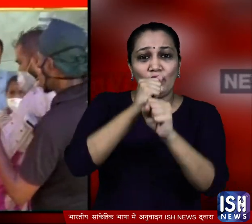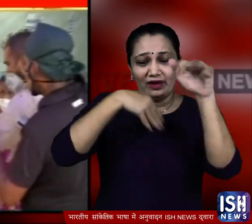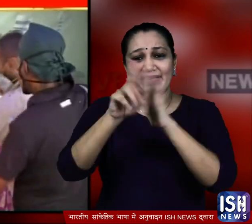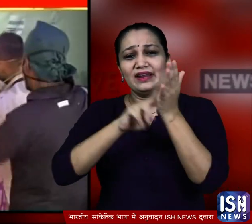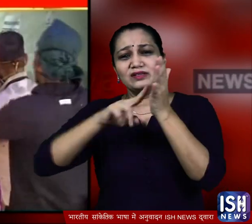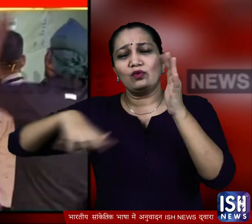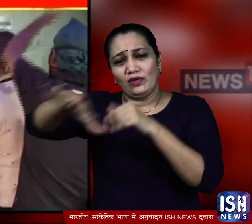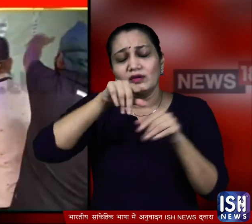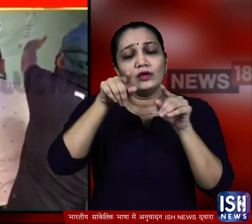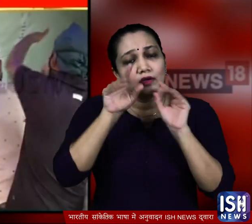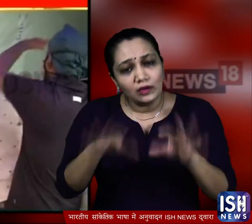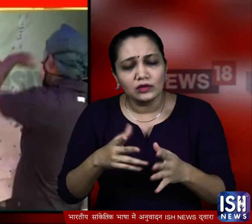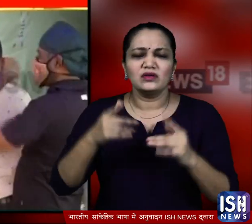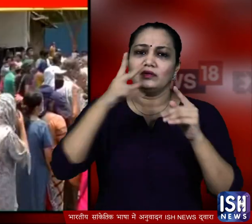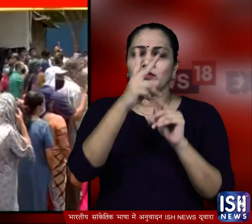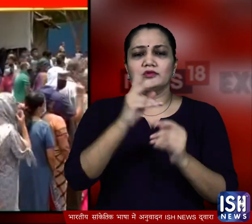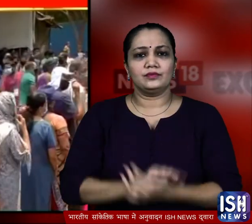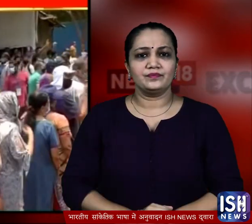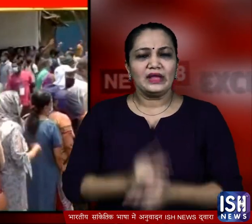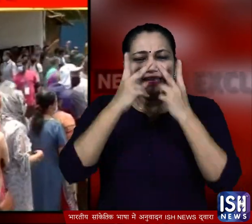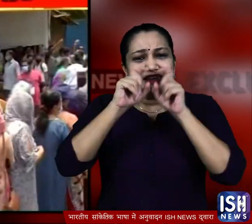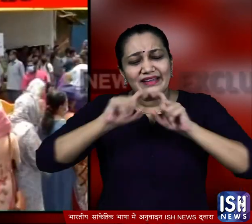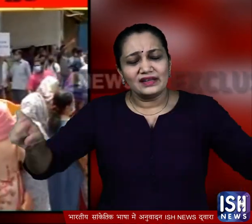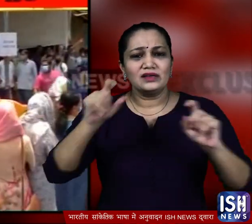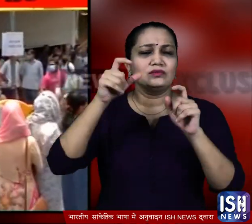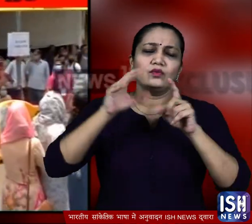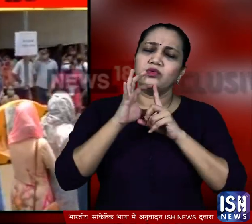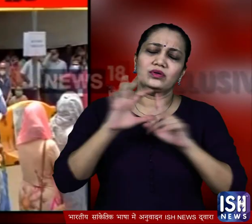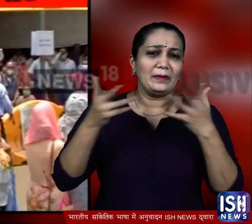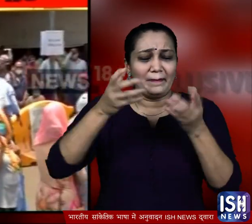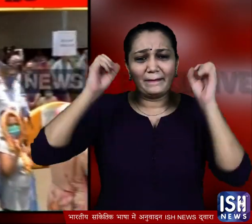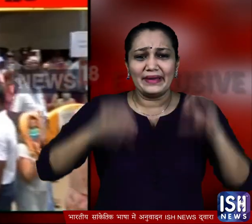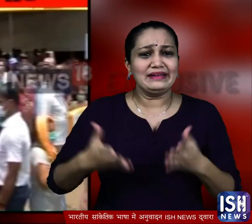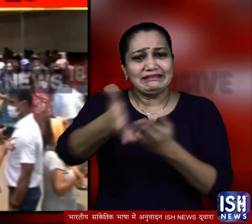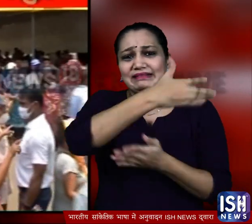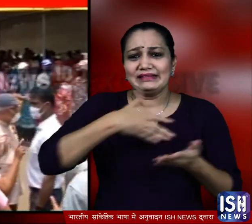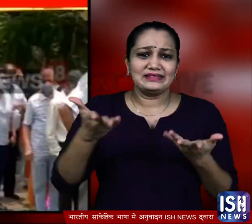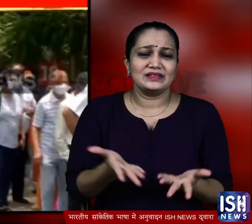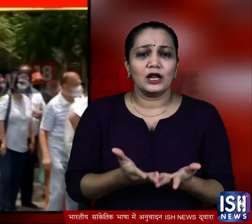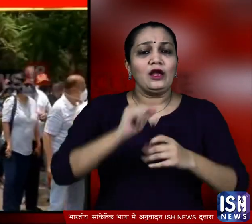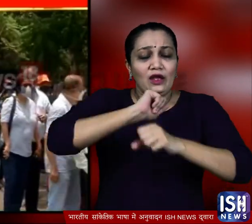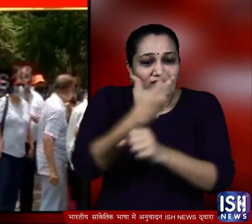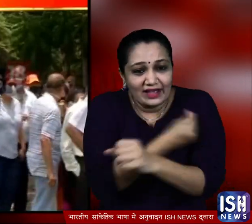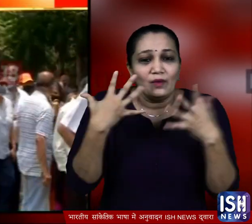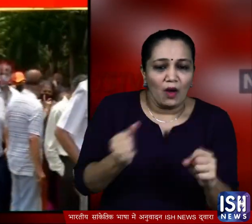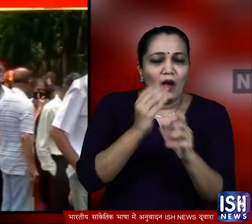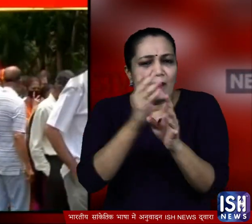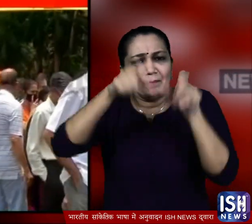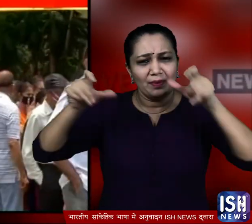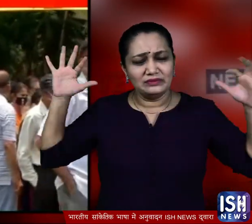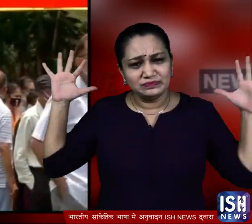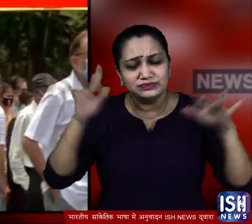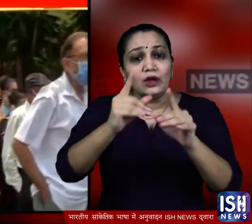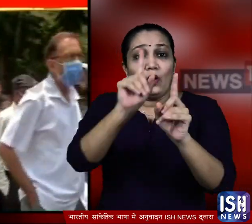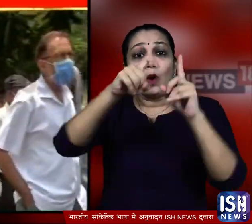गोरे गाउन इसको सिंटर से जो तस्वीरे सामने आई उनमें साफ दिखा कि वहां के हालात पूरी तरह पट्री से उतर गए वैक्सीन लगवाने की होड में